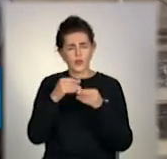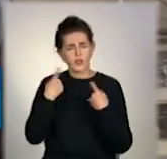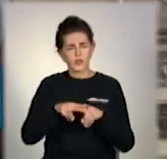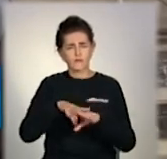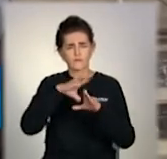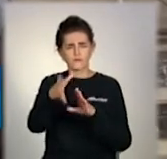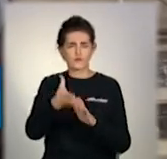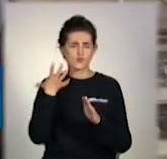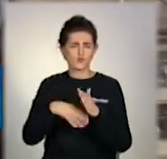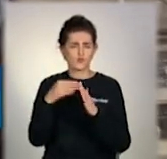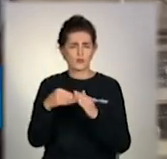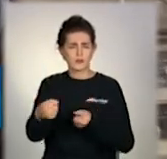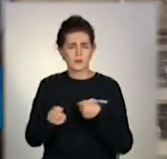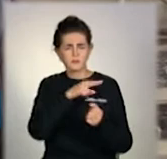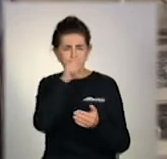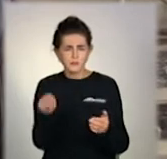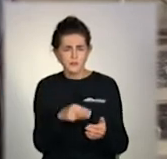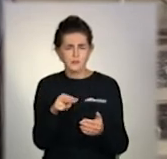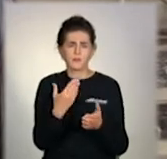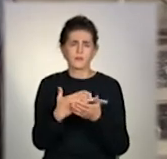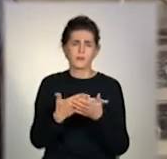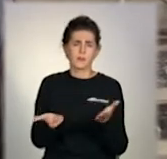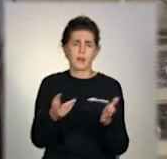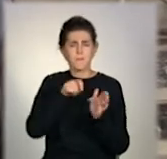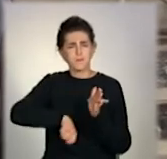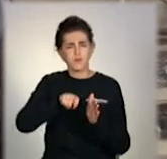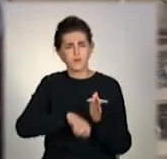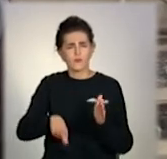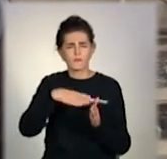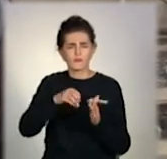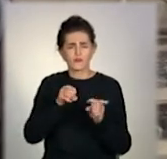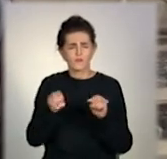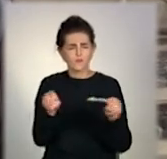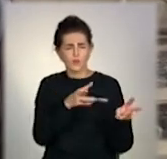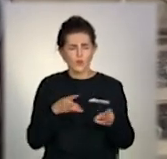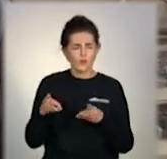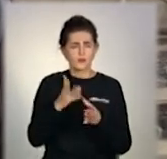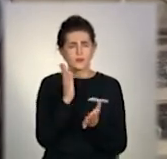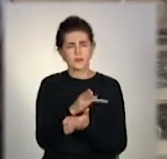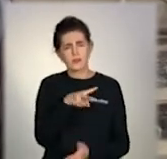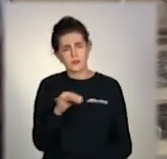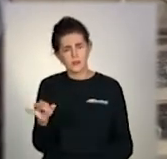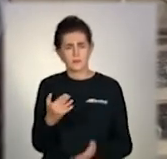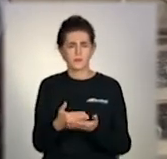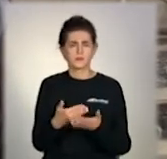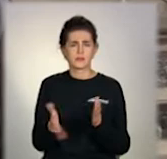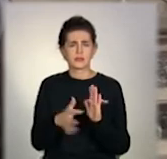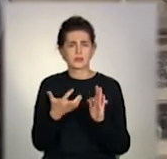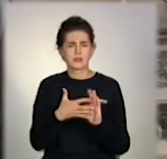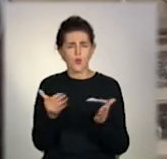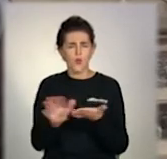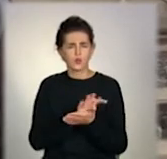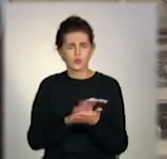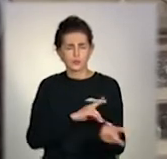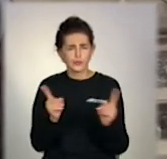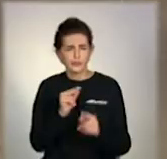транспортного засобу, перевірити, чи горять всі світлові прилади, склоочисники повинні